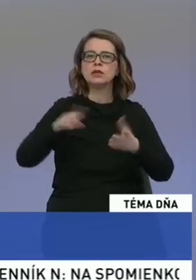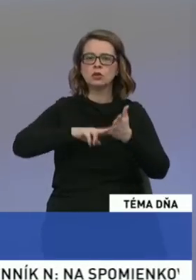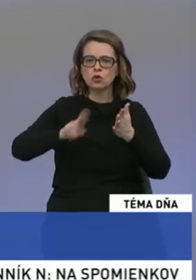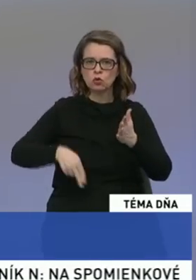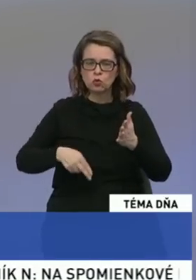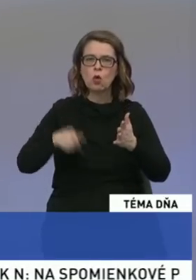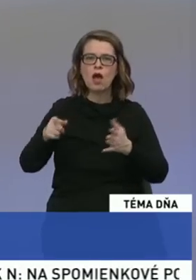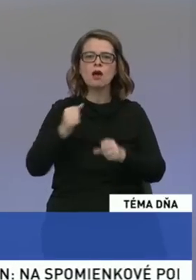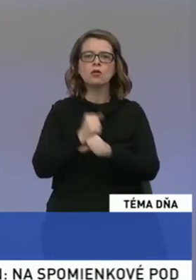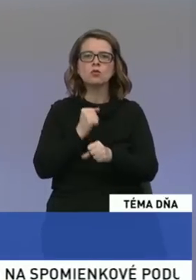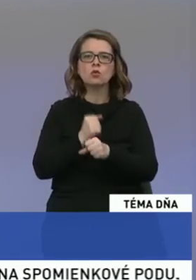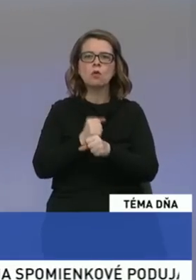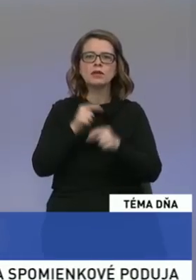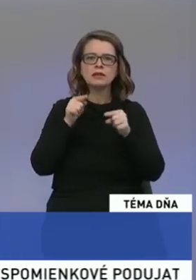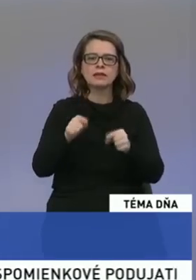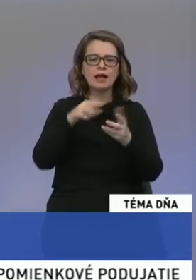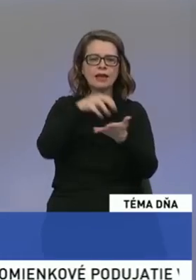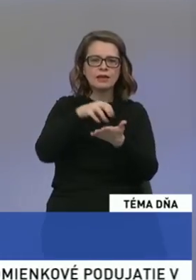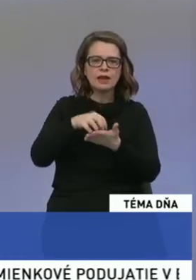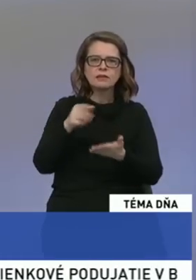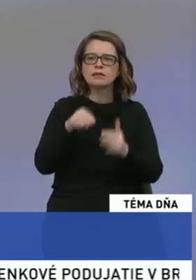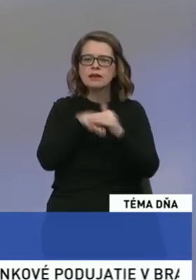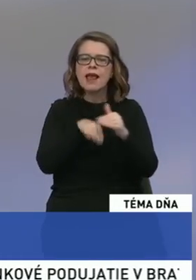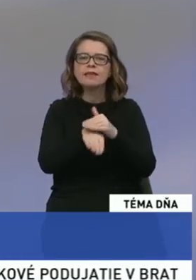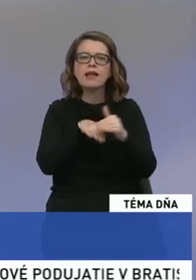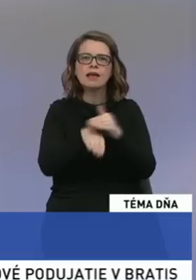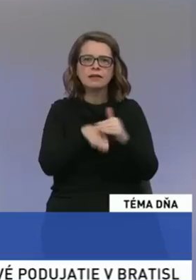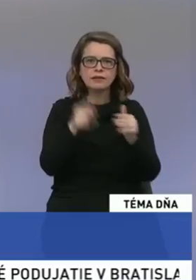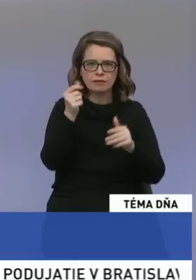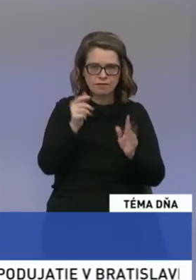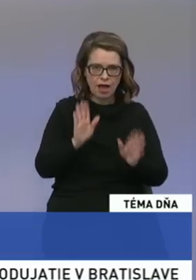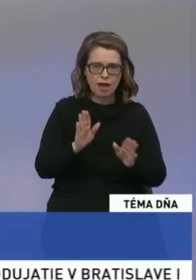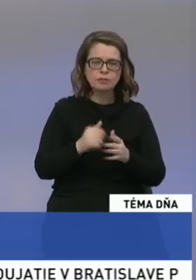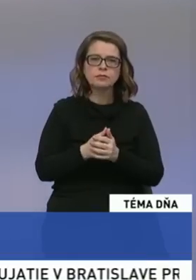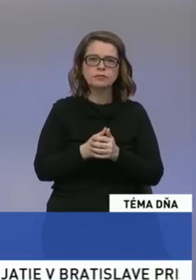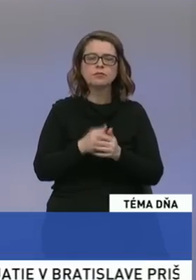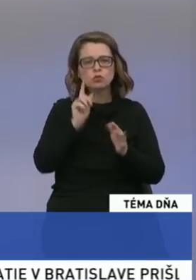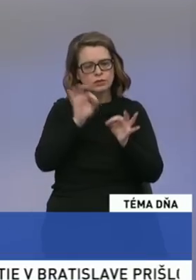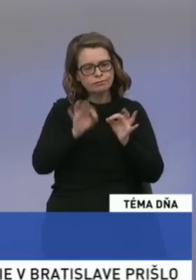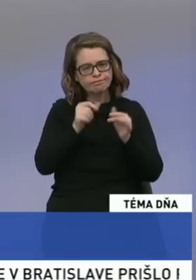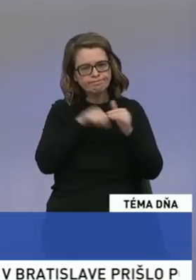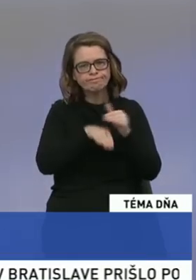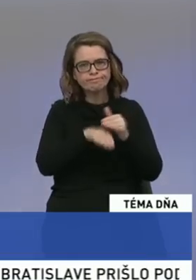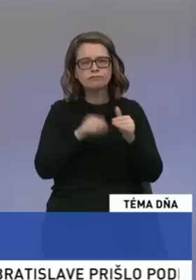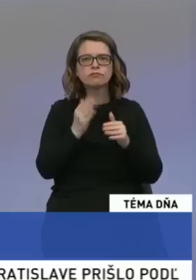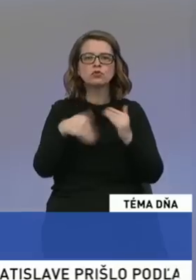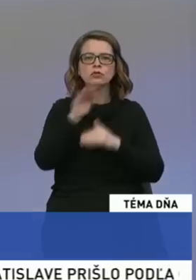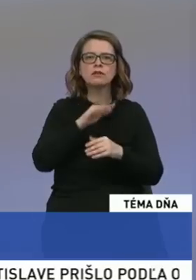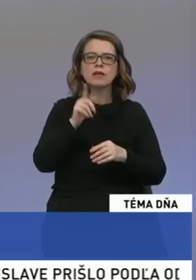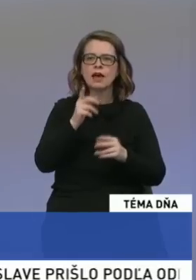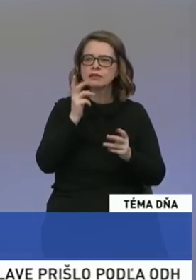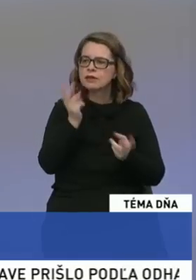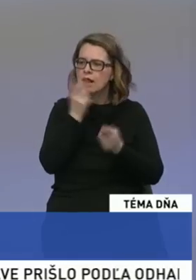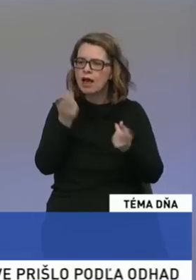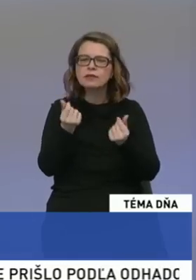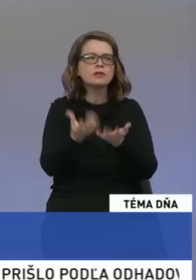vytvárať rezervy. Rezervy na budovanie, na investície. A myslíme si, že budeme musieť ďaleko efektívnejšie finančné zdroje, ktoré